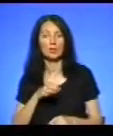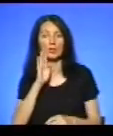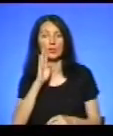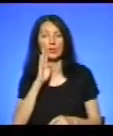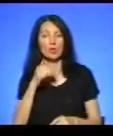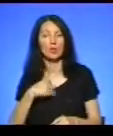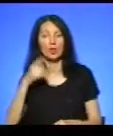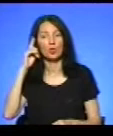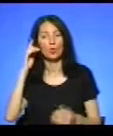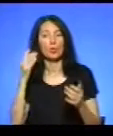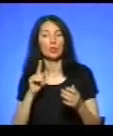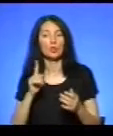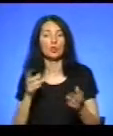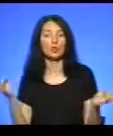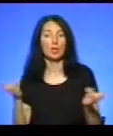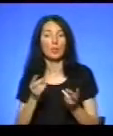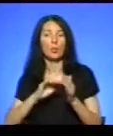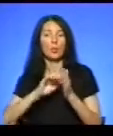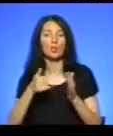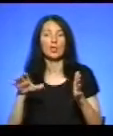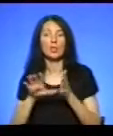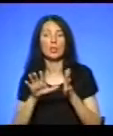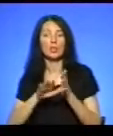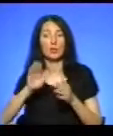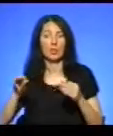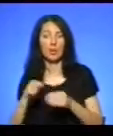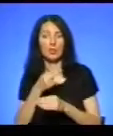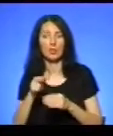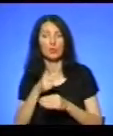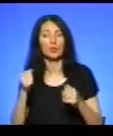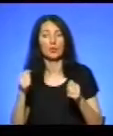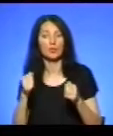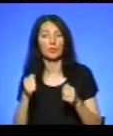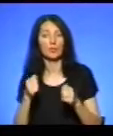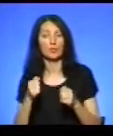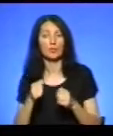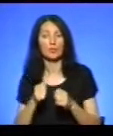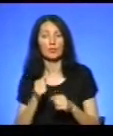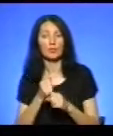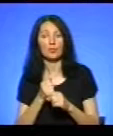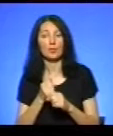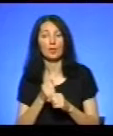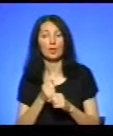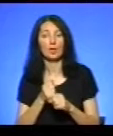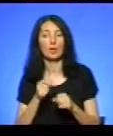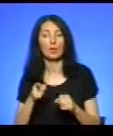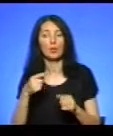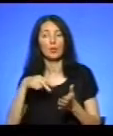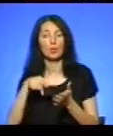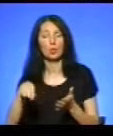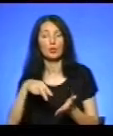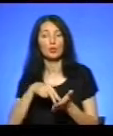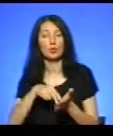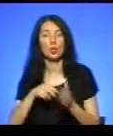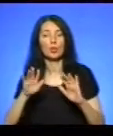електриків, кого хай устраняють, і неполадки. Ми тут стояли, воно ні з того, ні з цього, ось ця